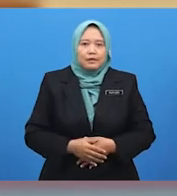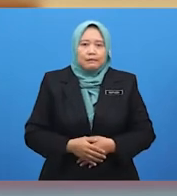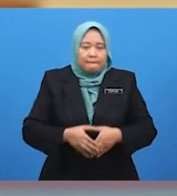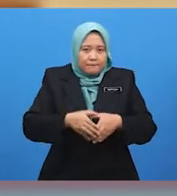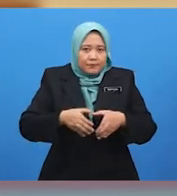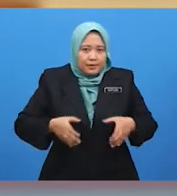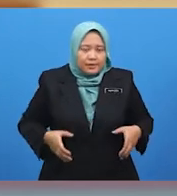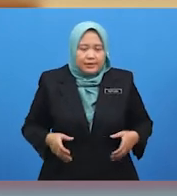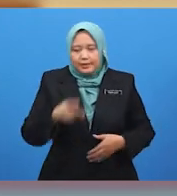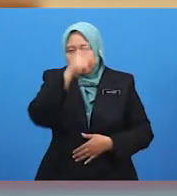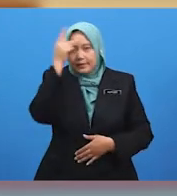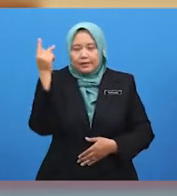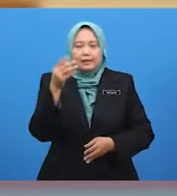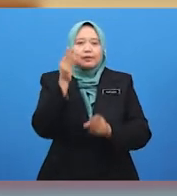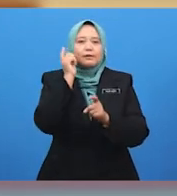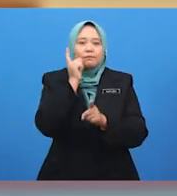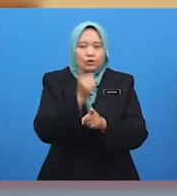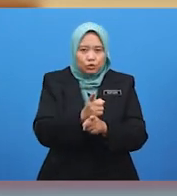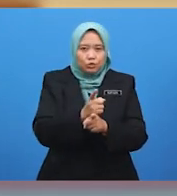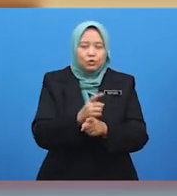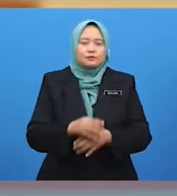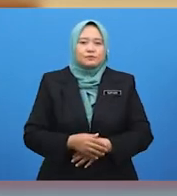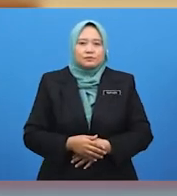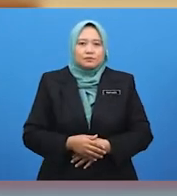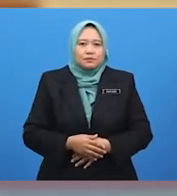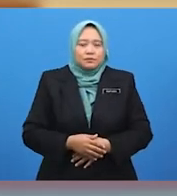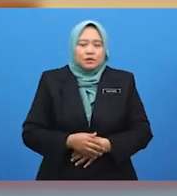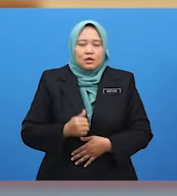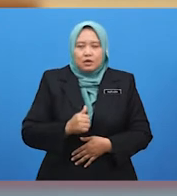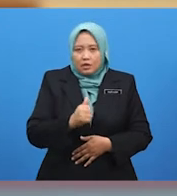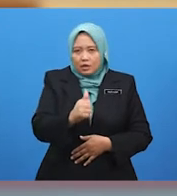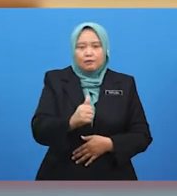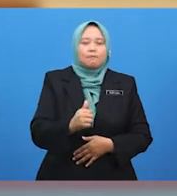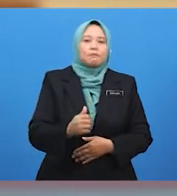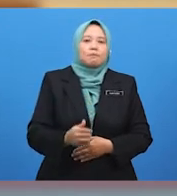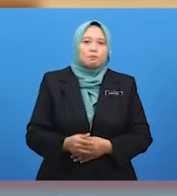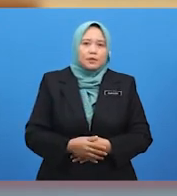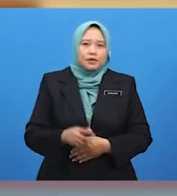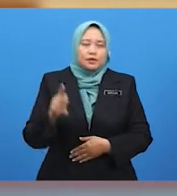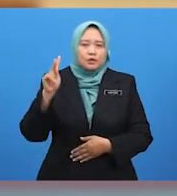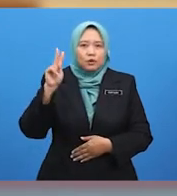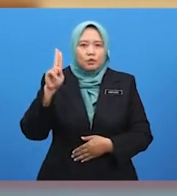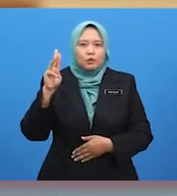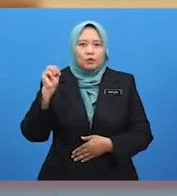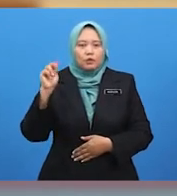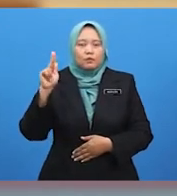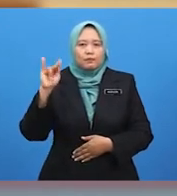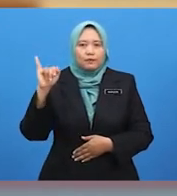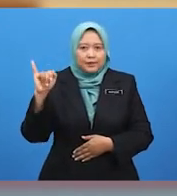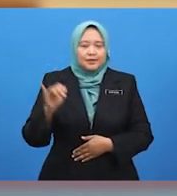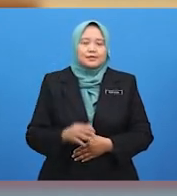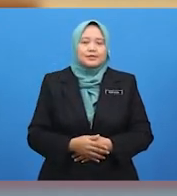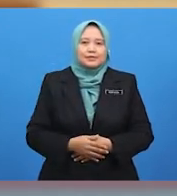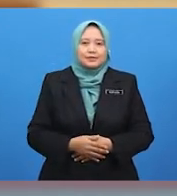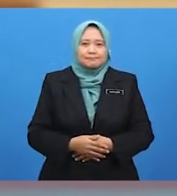benar, Cikgu. Hebat, Kumki. Saya berharap jawapan murid-murid pun sama seperti Kumki.